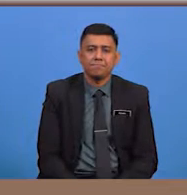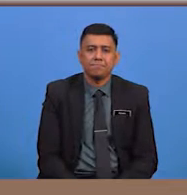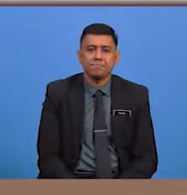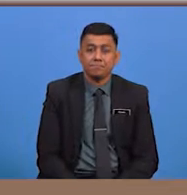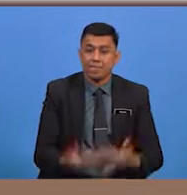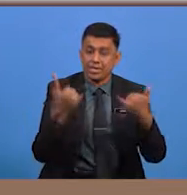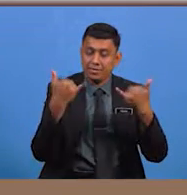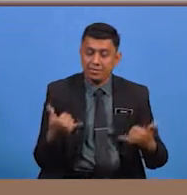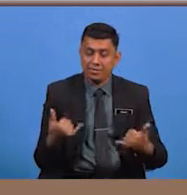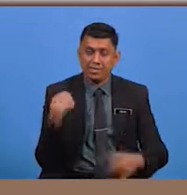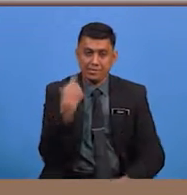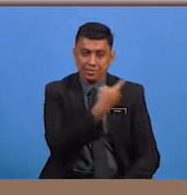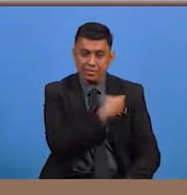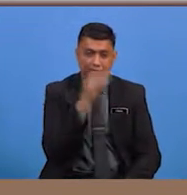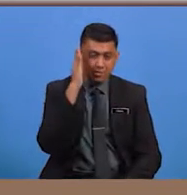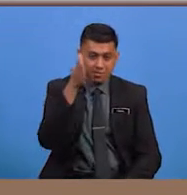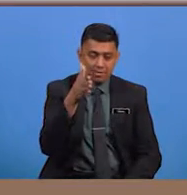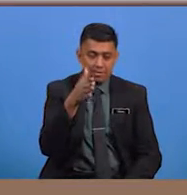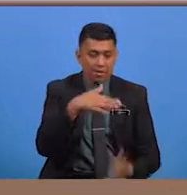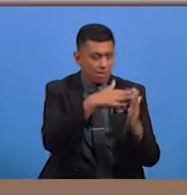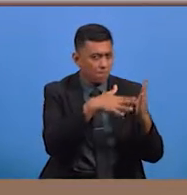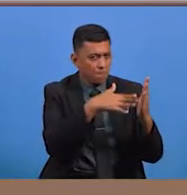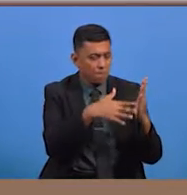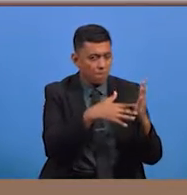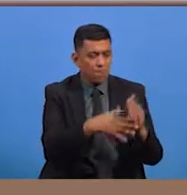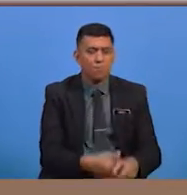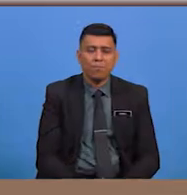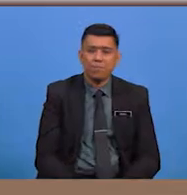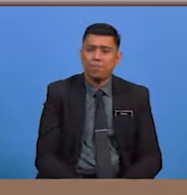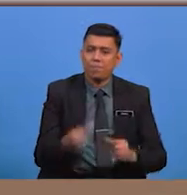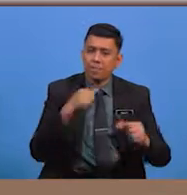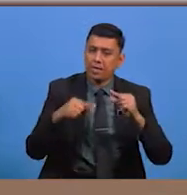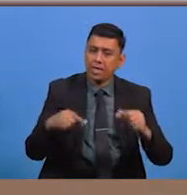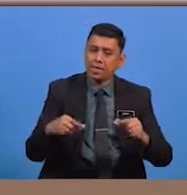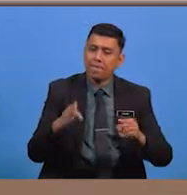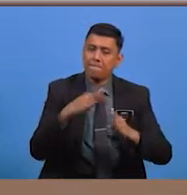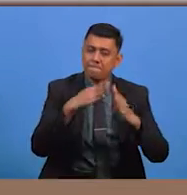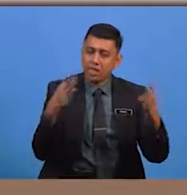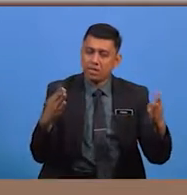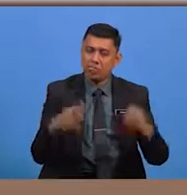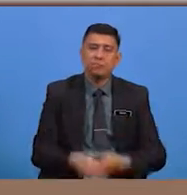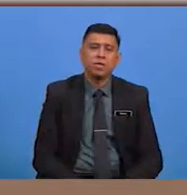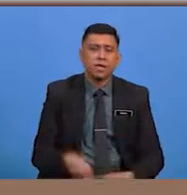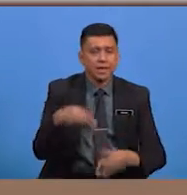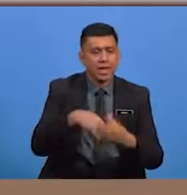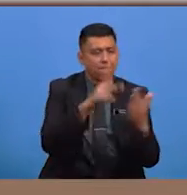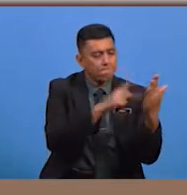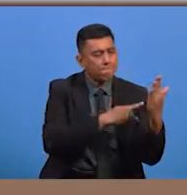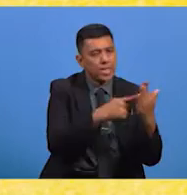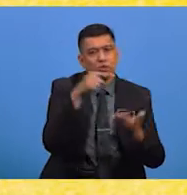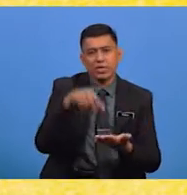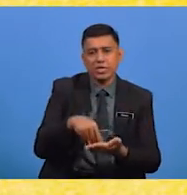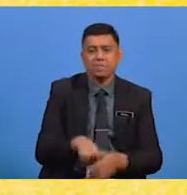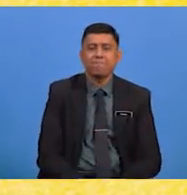Sekarang, kita akan menganalisis gaya bahasa yang terdapat dalam pantun ini